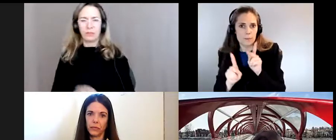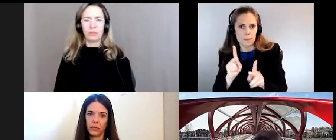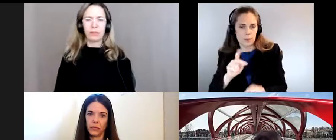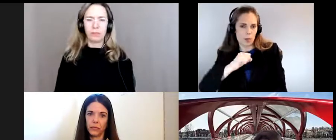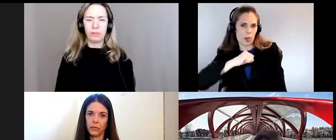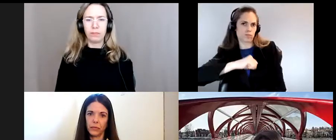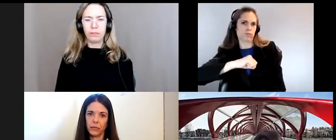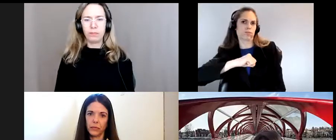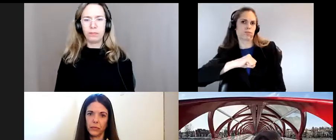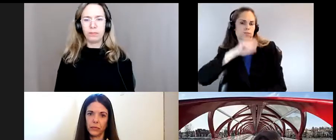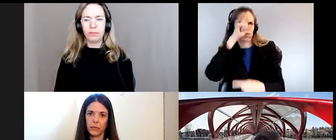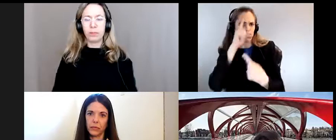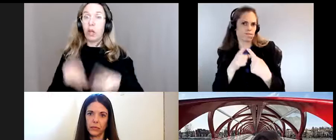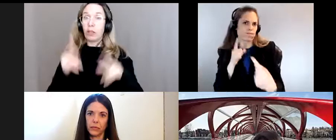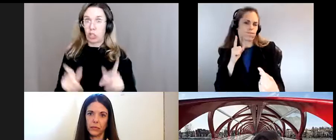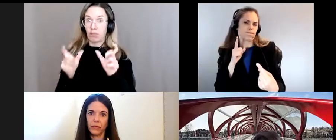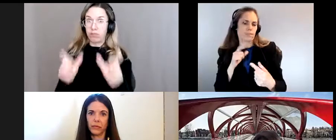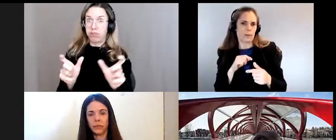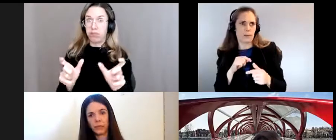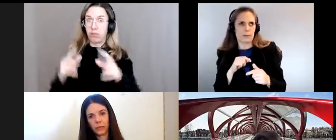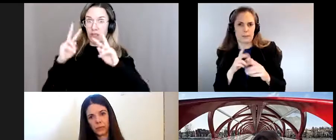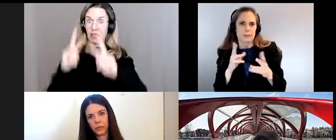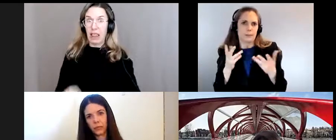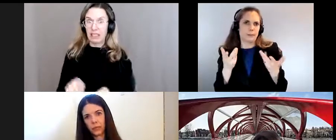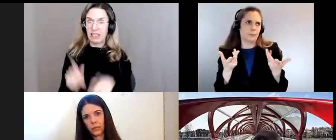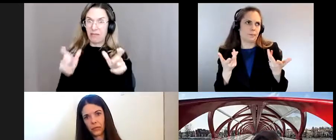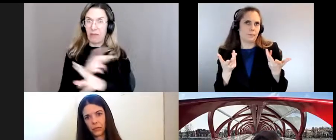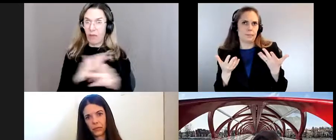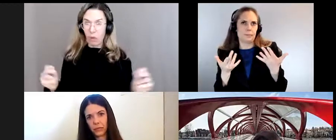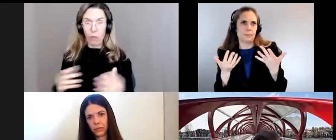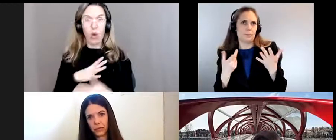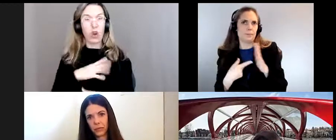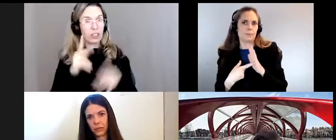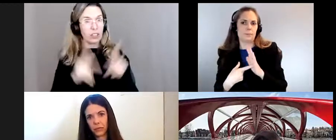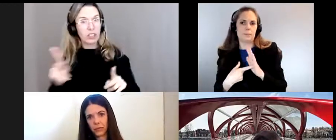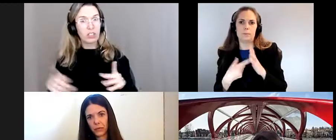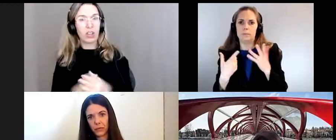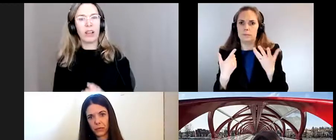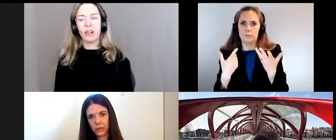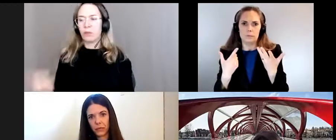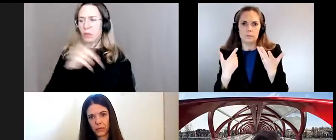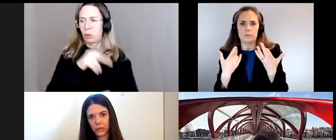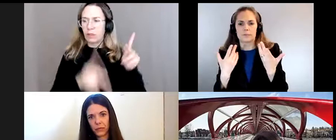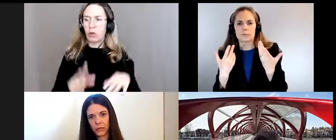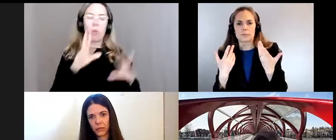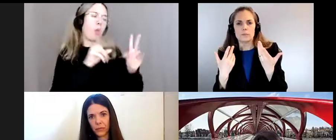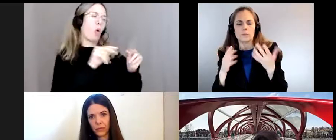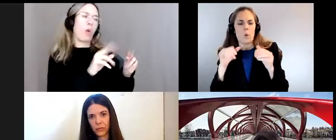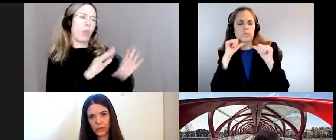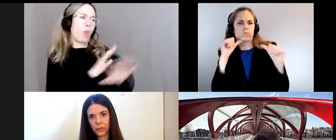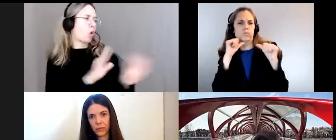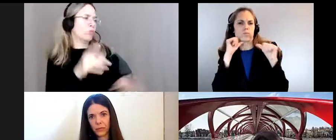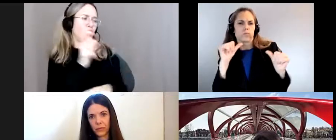il y a des gens qui résistent beaucoup à certains types d'analyse en ce moment il y a des personnes qui nient la